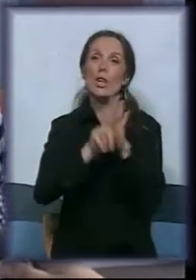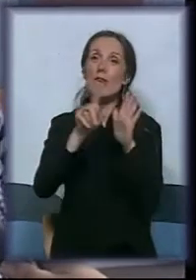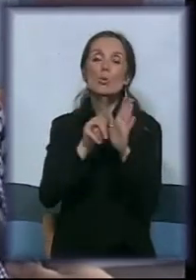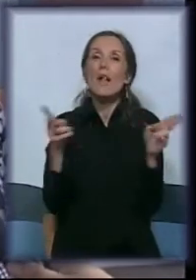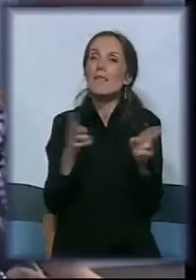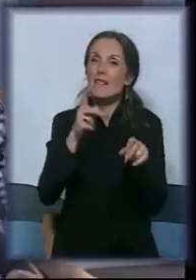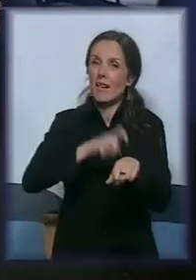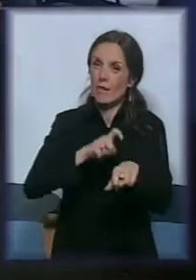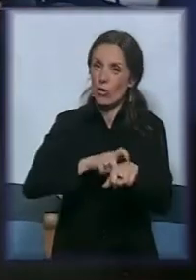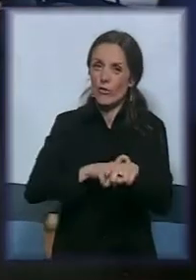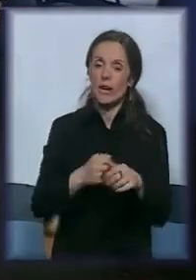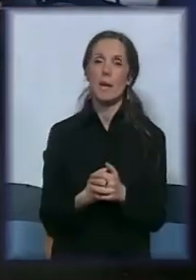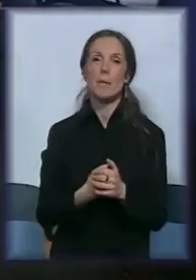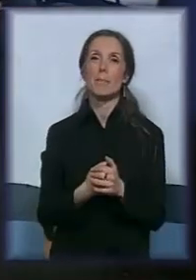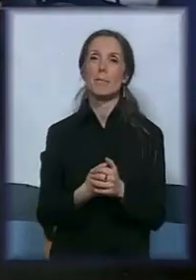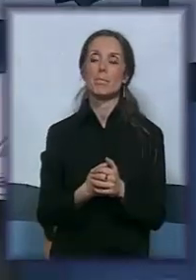periodu.